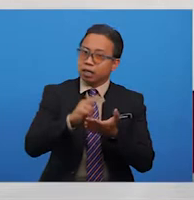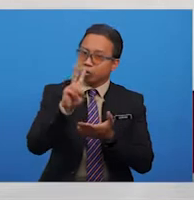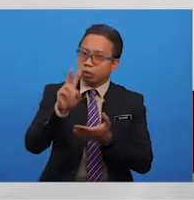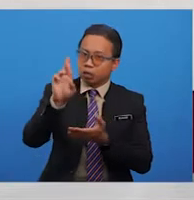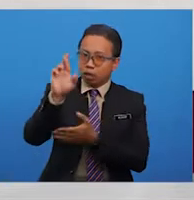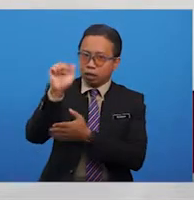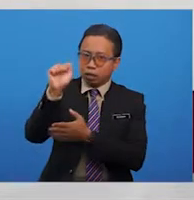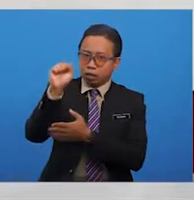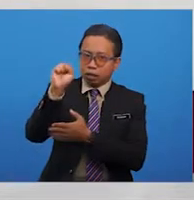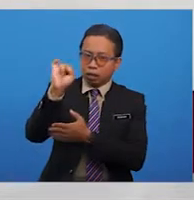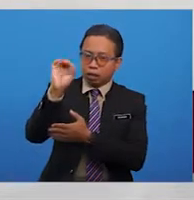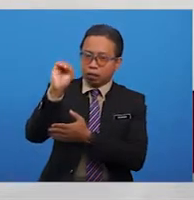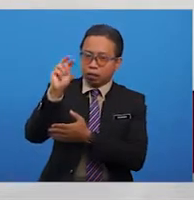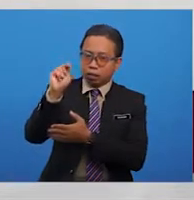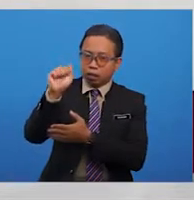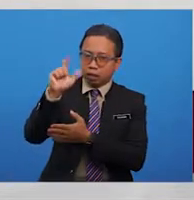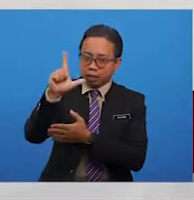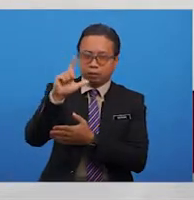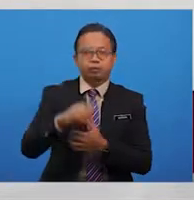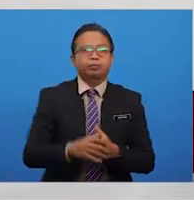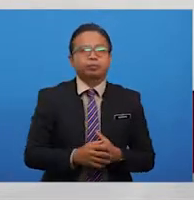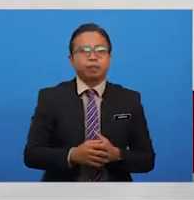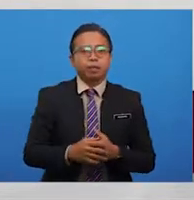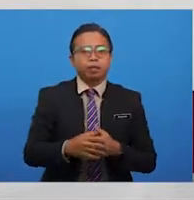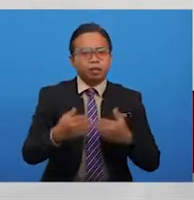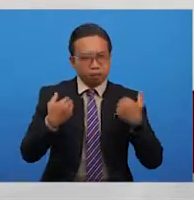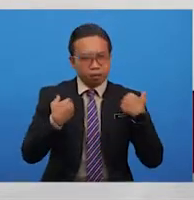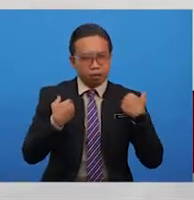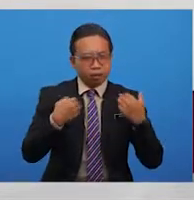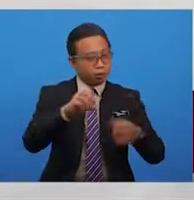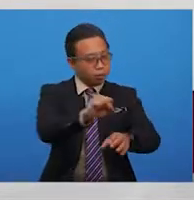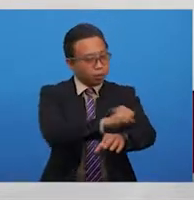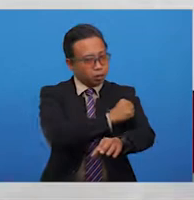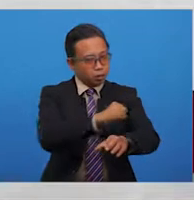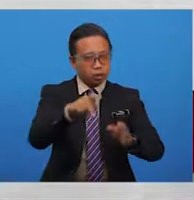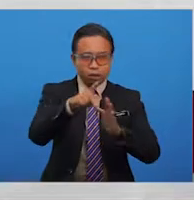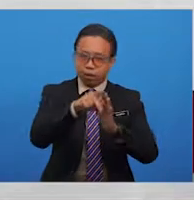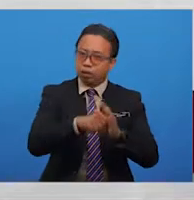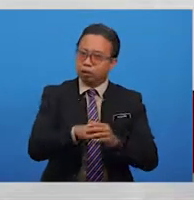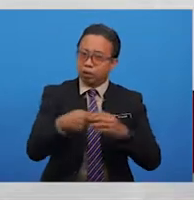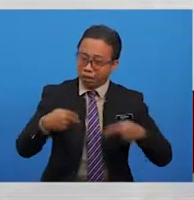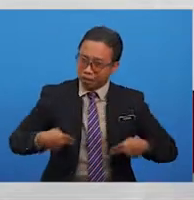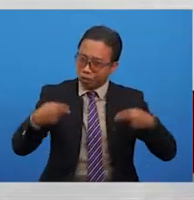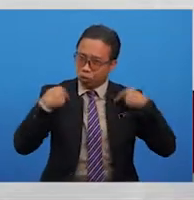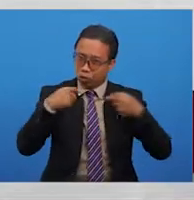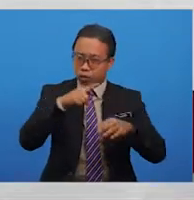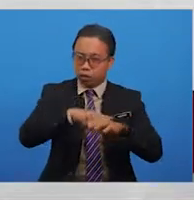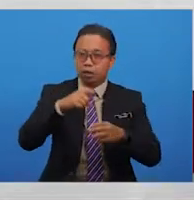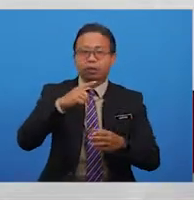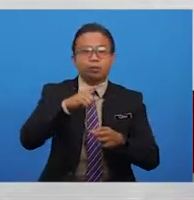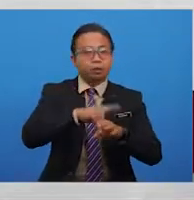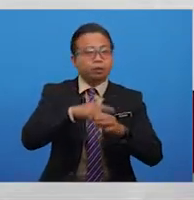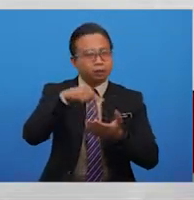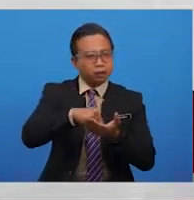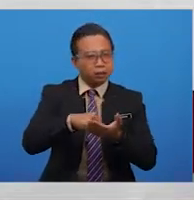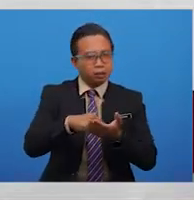rasional. Nilai ini diketengahkan apabila penyajak sedar bahawa kita yang hidup pada zaman ini tidak